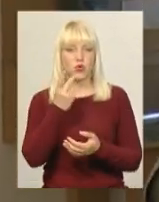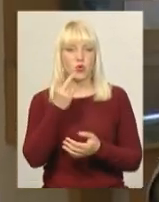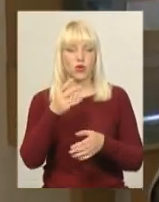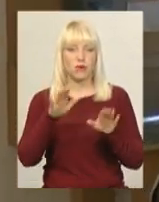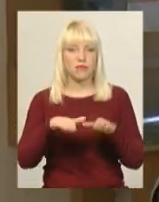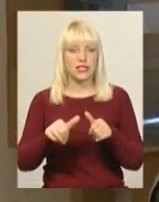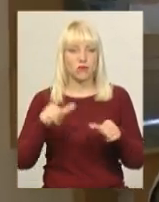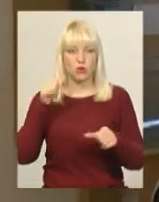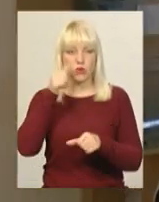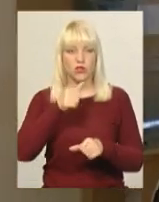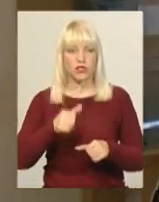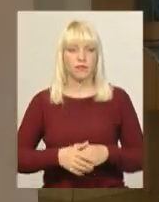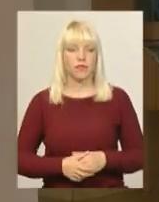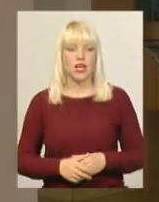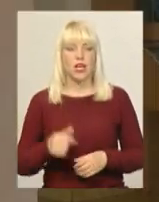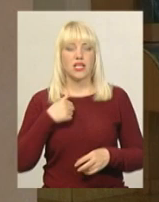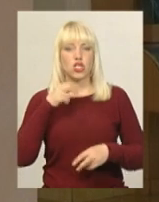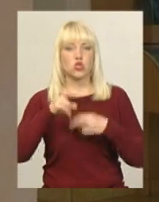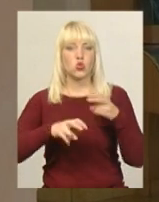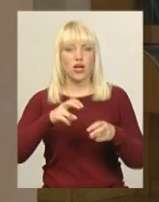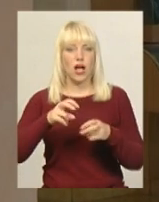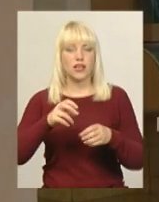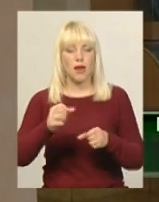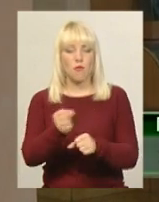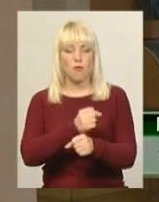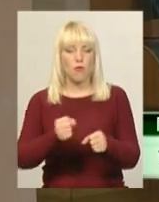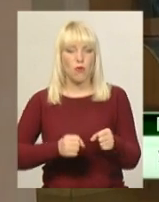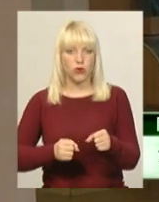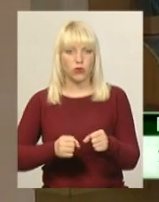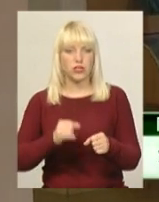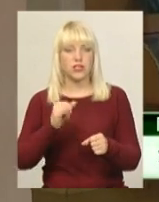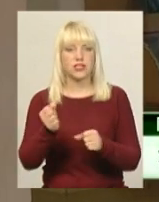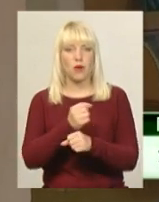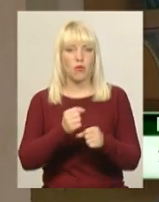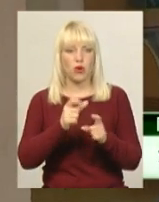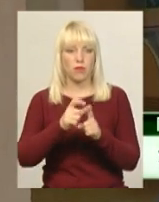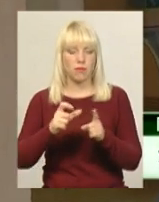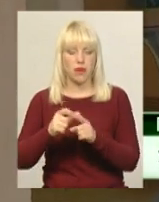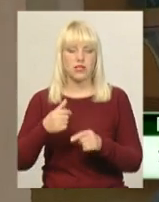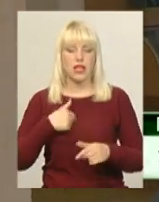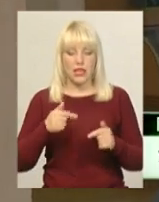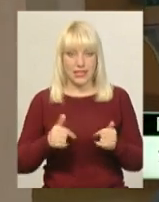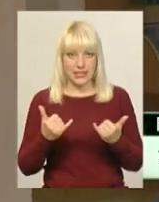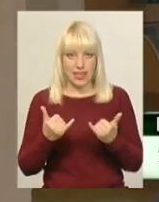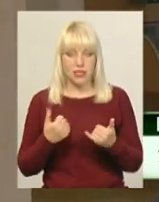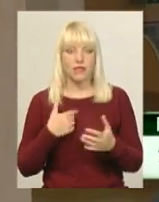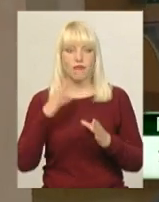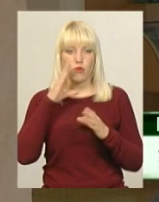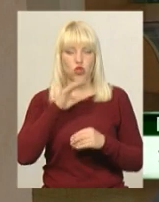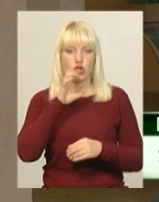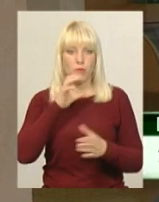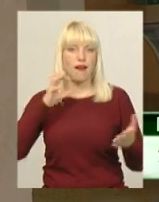виступаю у напрямку пошуку зброї та боєприпасів. На даному етапі впорався, з собакою задоволений, собака знайшла.